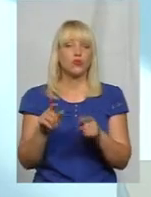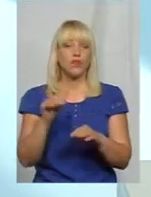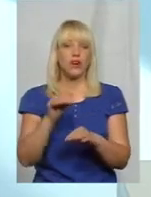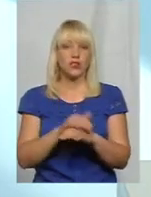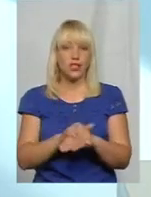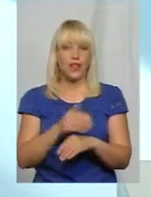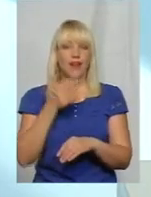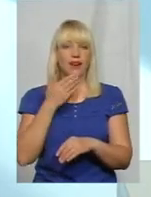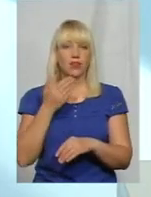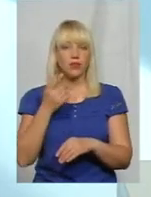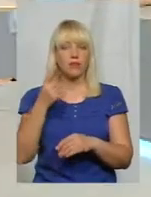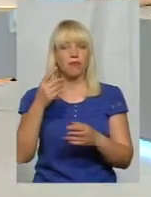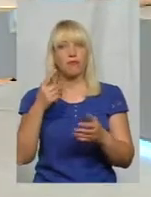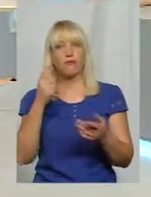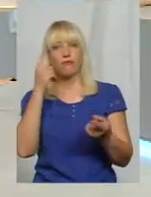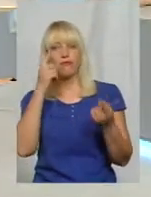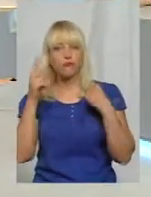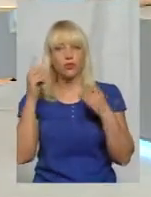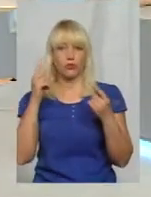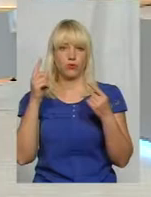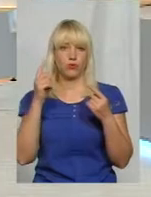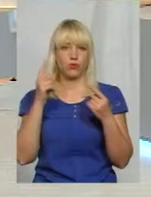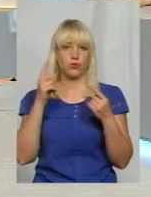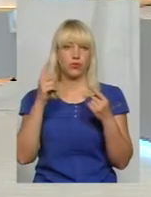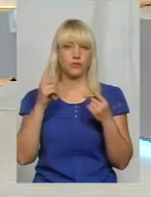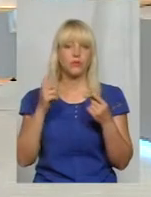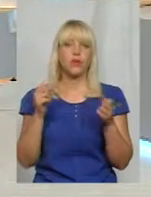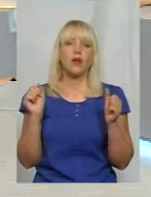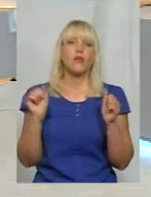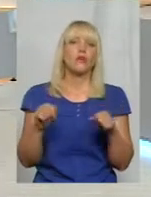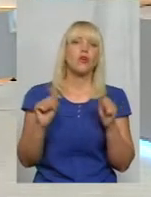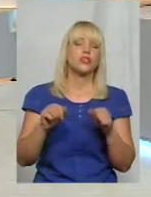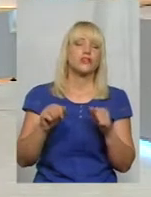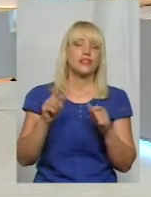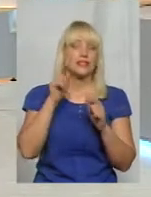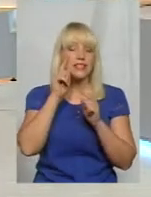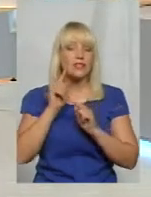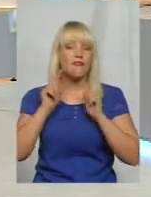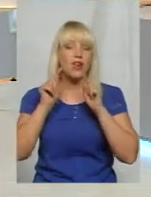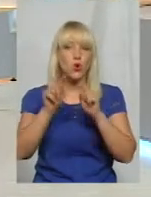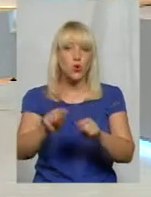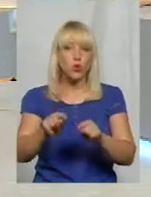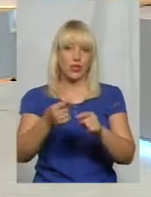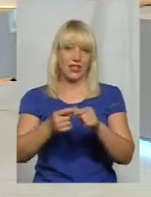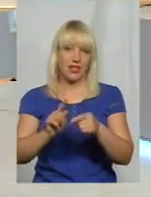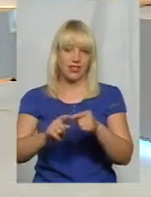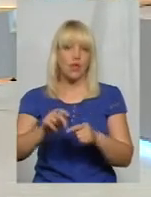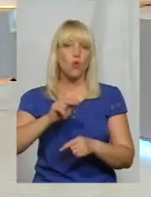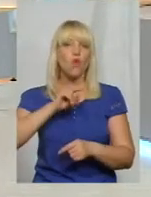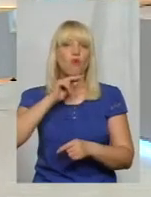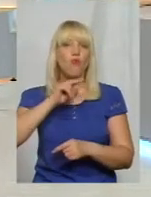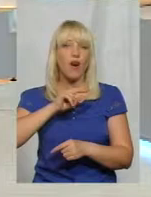приходиться придумувати, ну, можливості звернути на це увагу. Вони